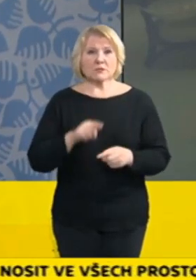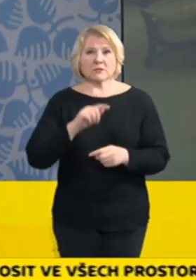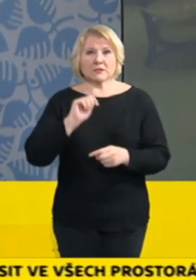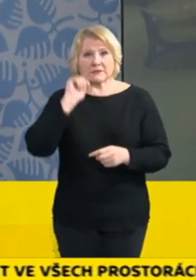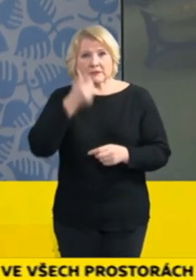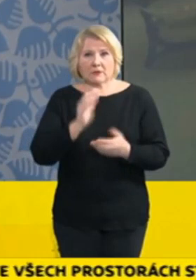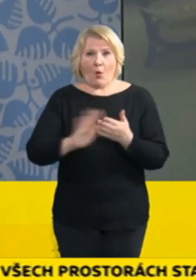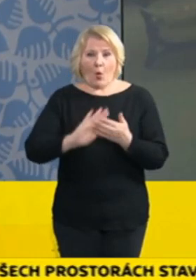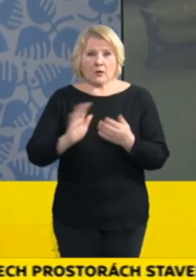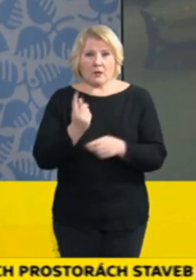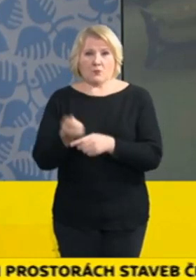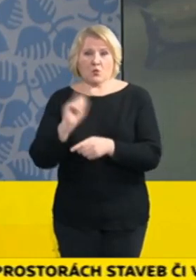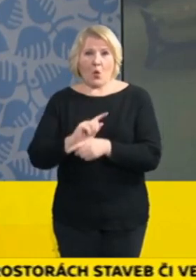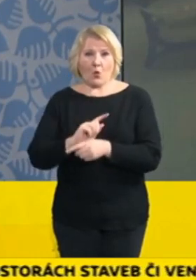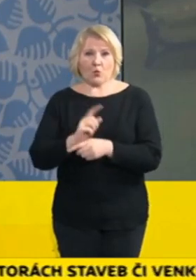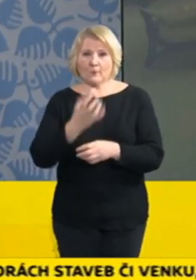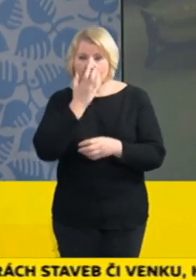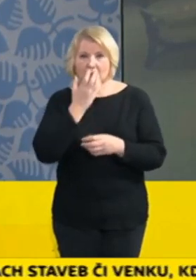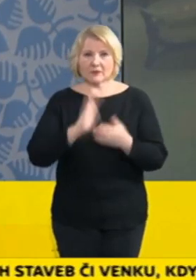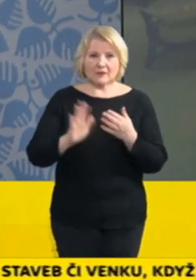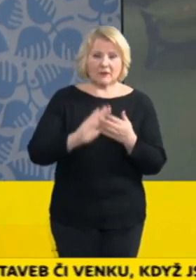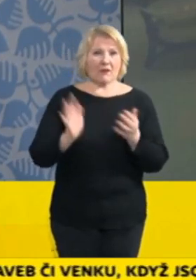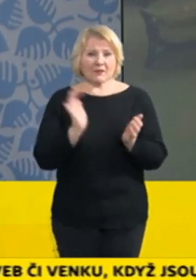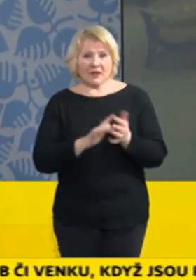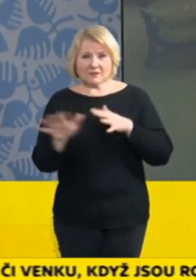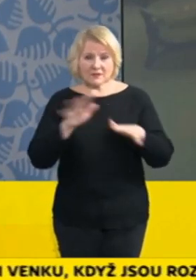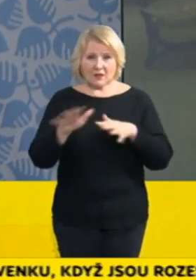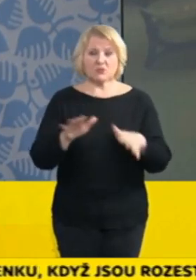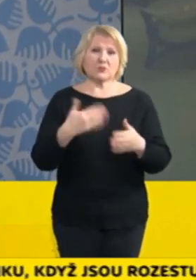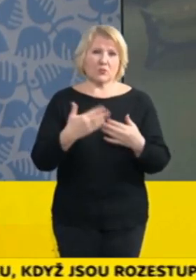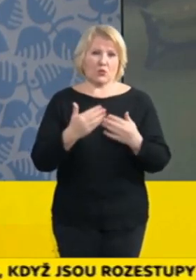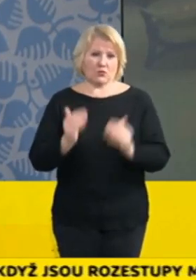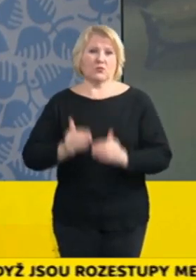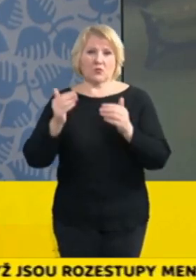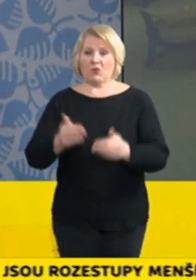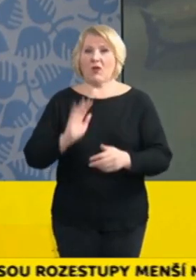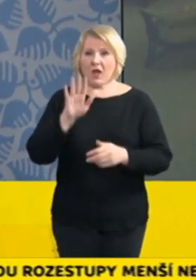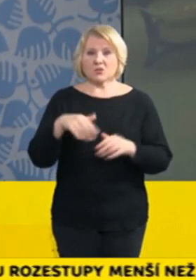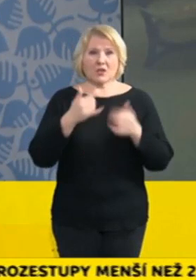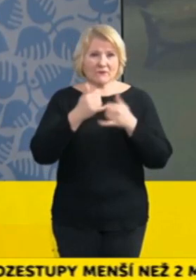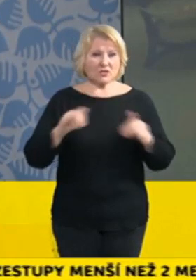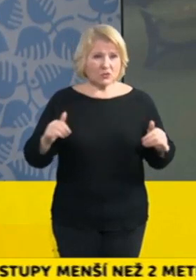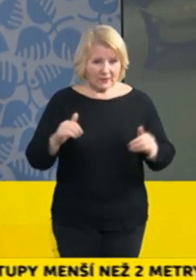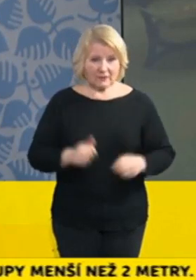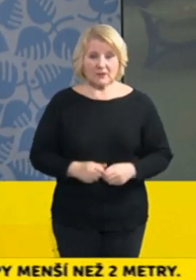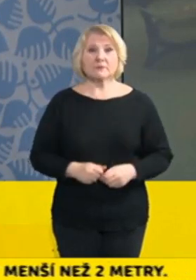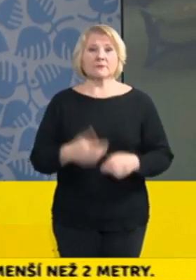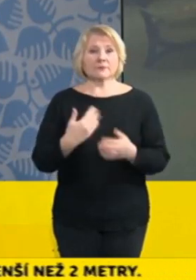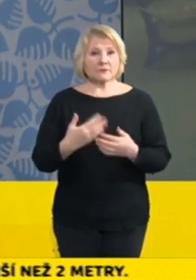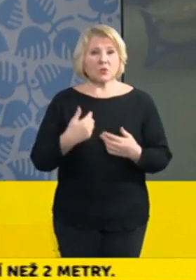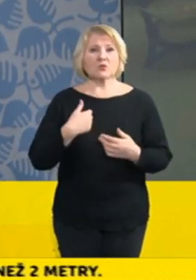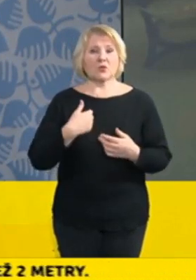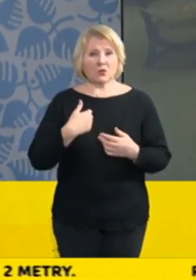rána tady tyto prostředky zhánět, i když jsme o tom hovořili už od pátku, jak jsem říkal, tak jsme se dohodli, že toto bude